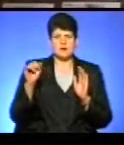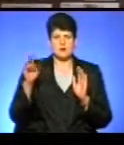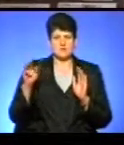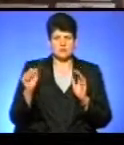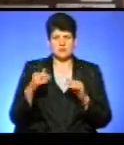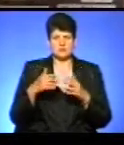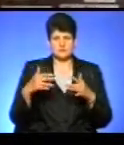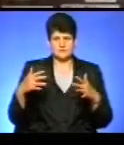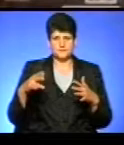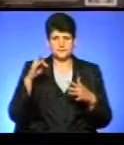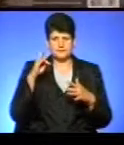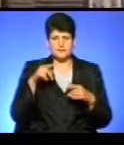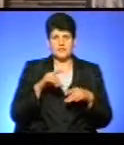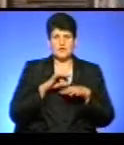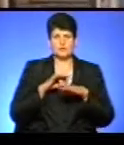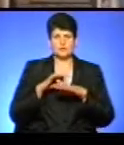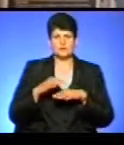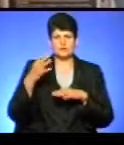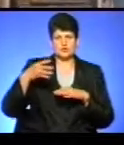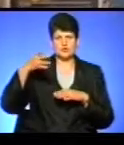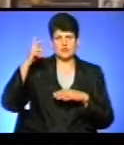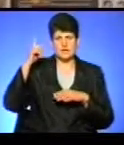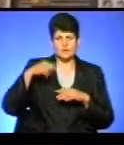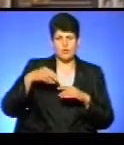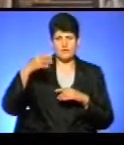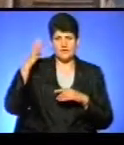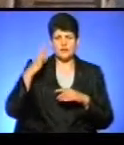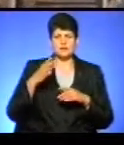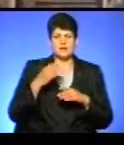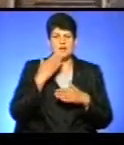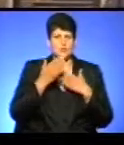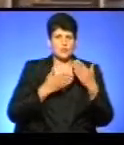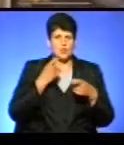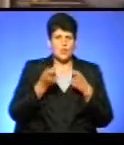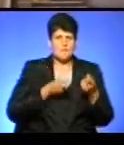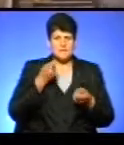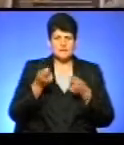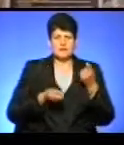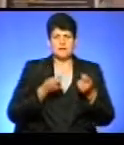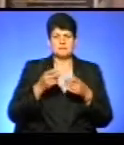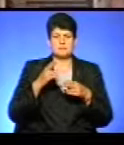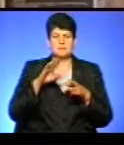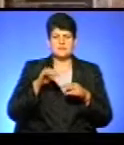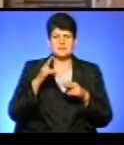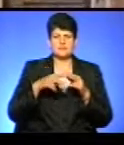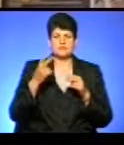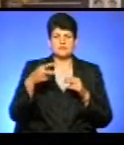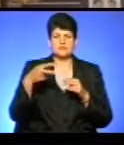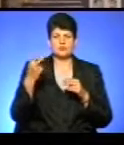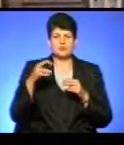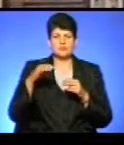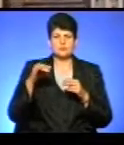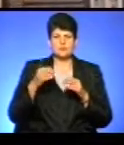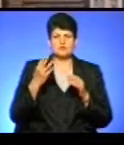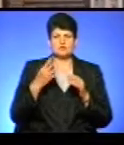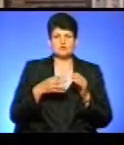І звідси мене водили на всі чотири поверхи на допити. І після закінчення всіх допитів 22 листопада 48-го